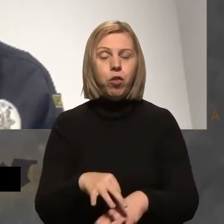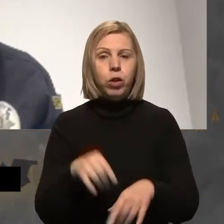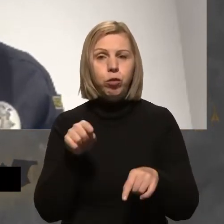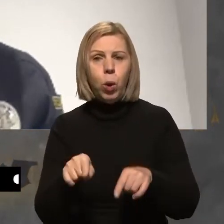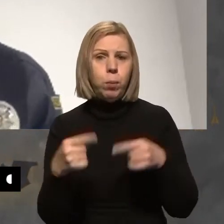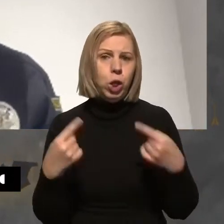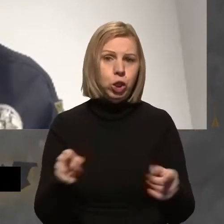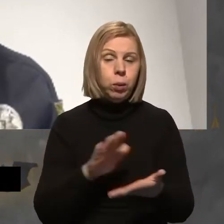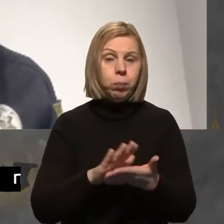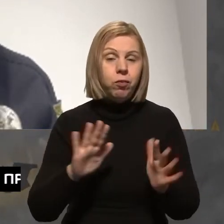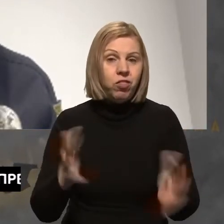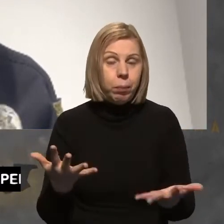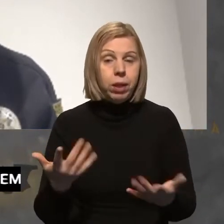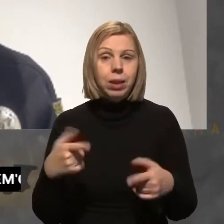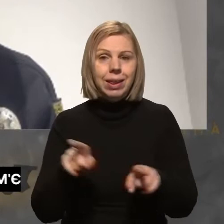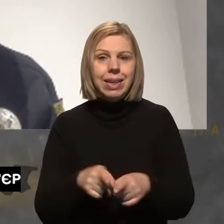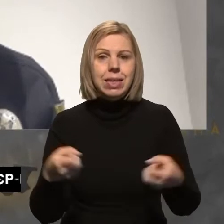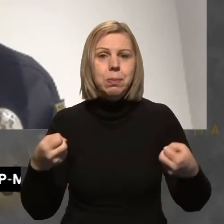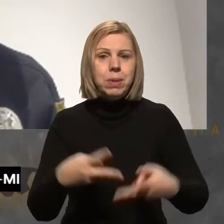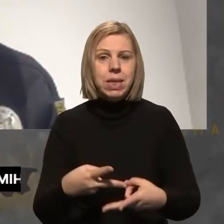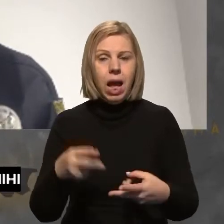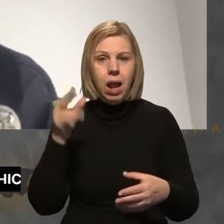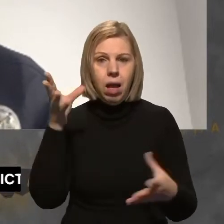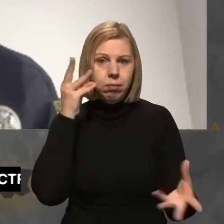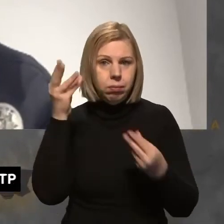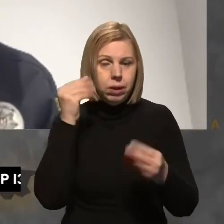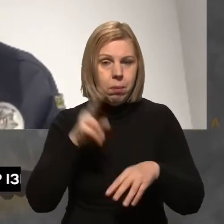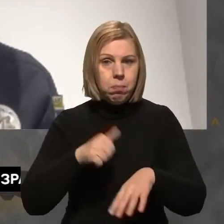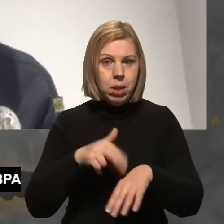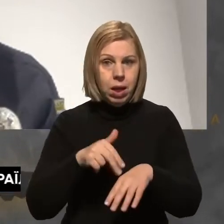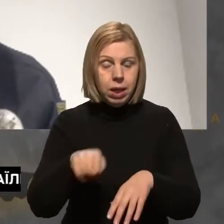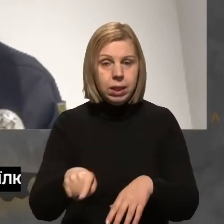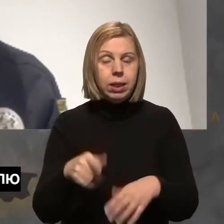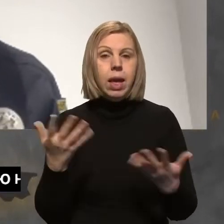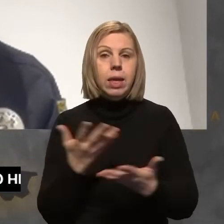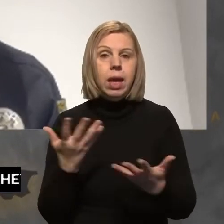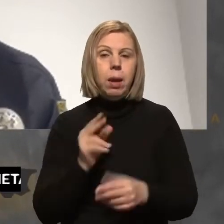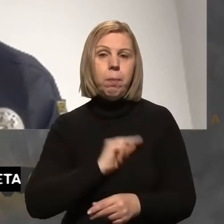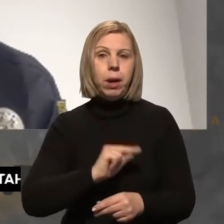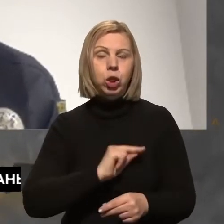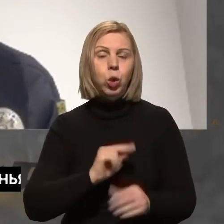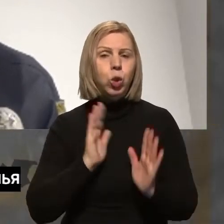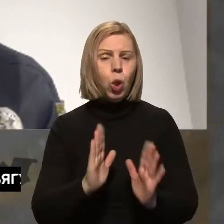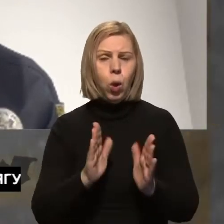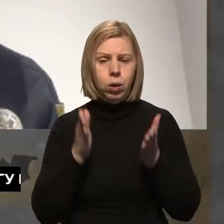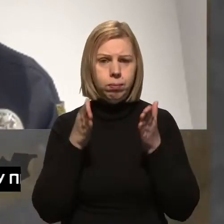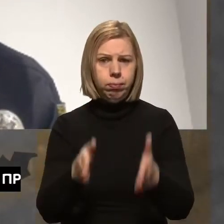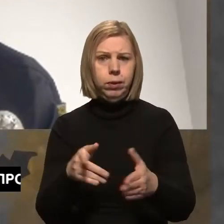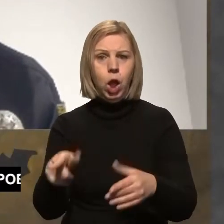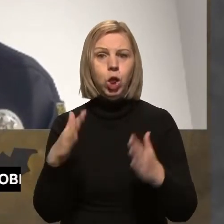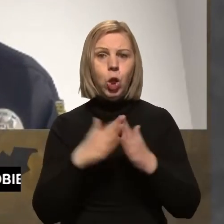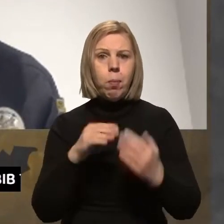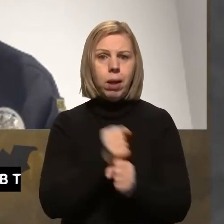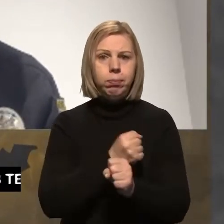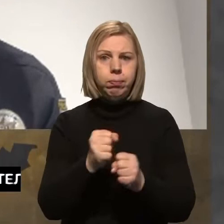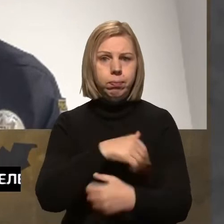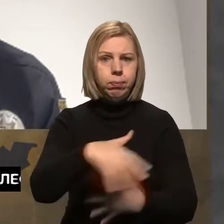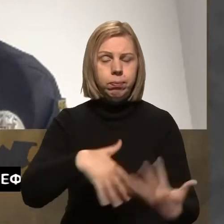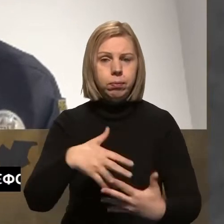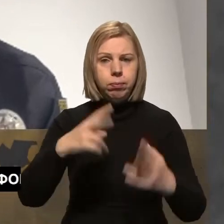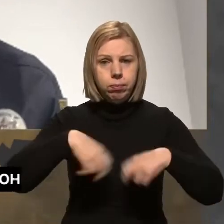випадку. Тобто це спеціально навчені правоохоронці, які працюють виключно з домашнім насильством. Тобто вони